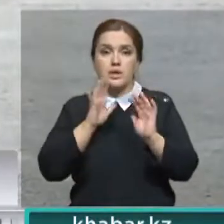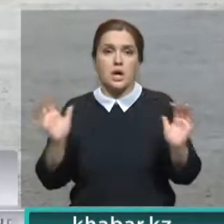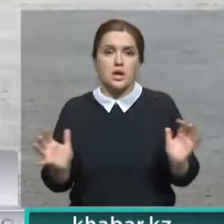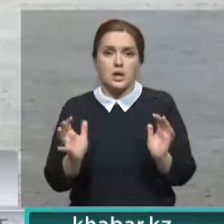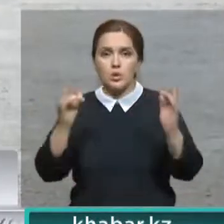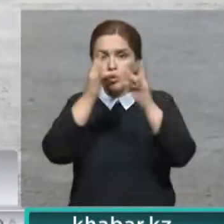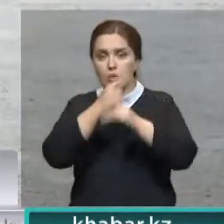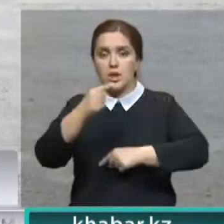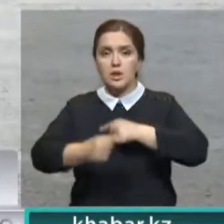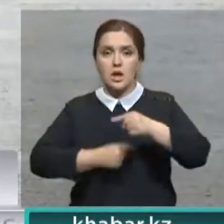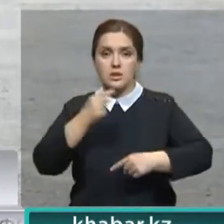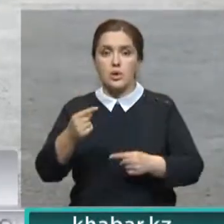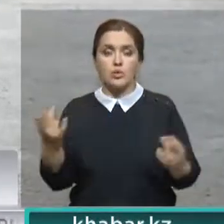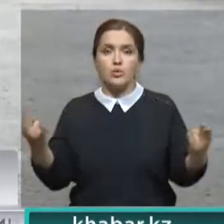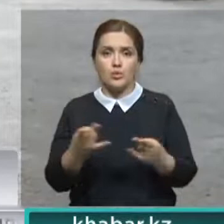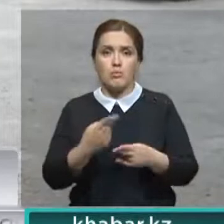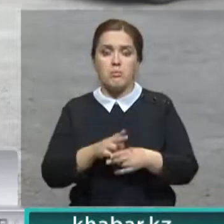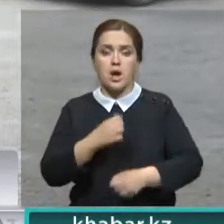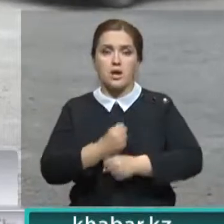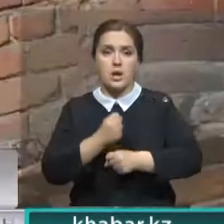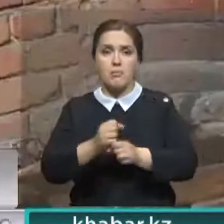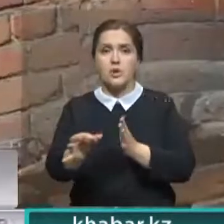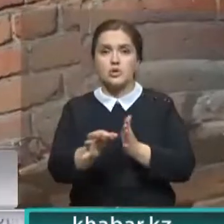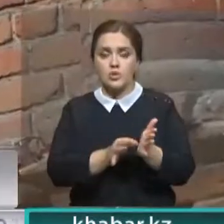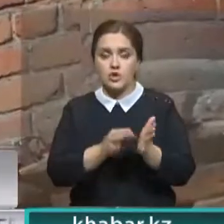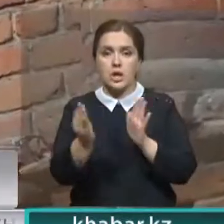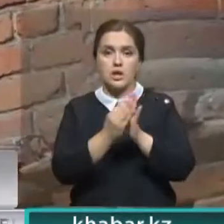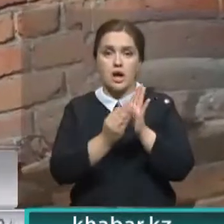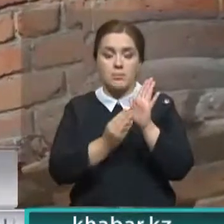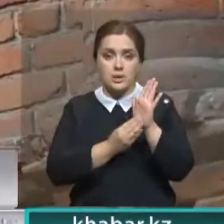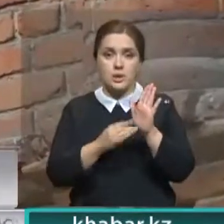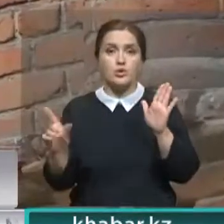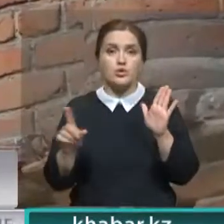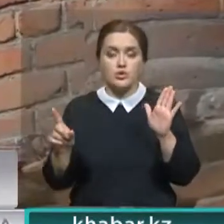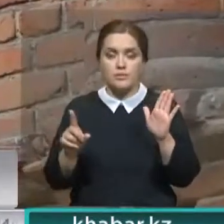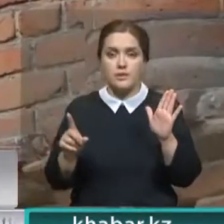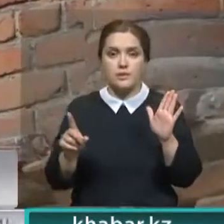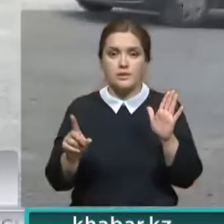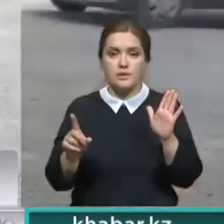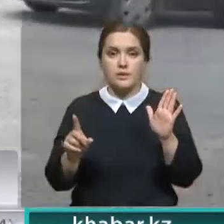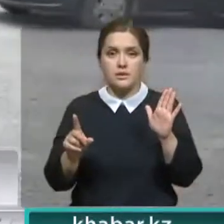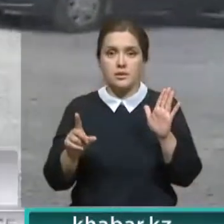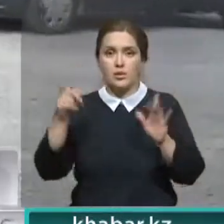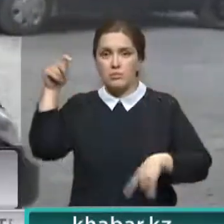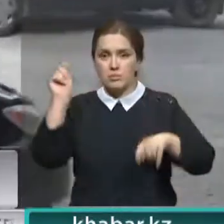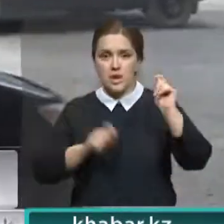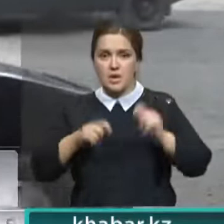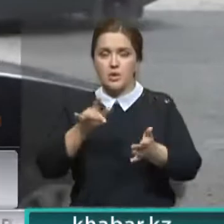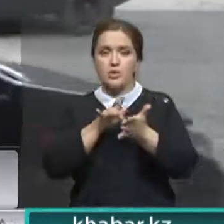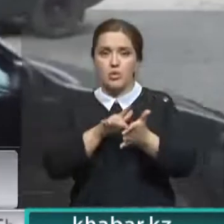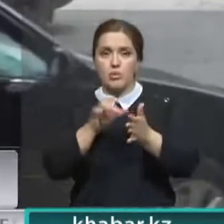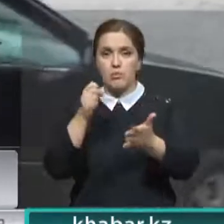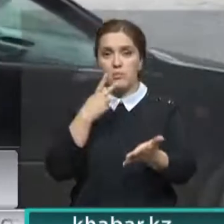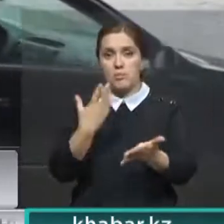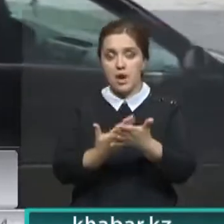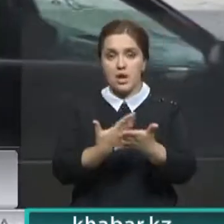наследия. А ее необходимо разрабатывать срочно. Хотя бы для того, чтобы приезжим сюда туристам можно было